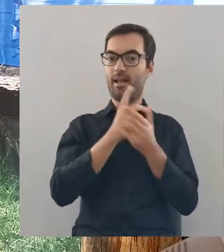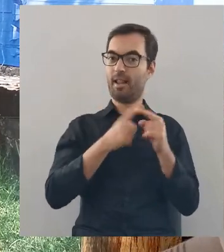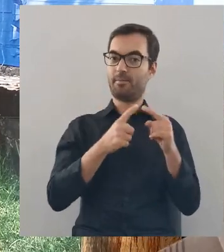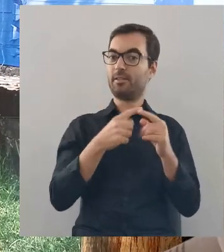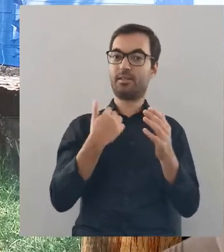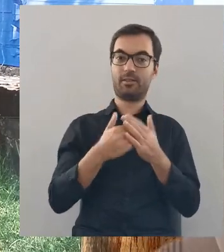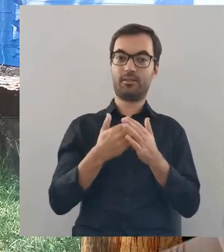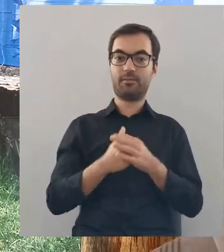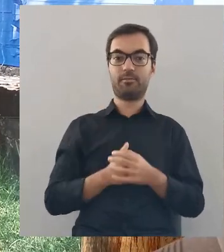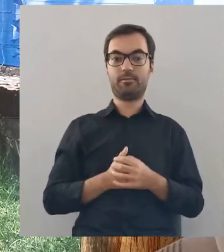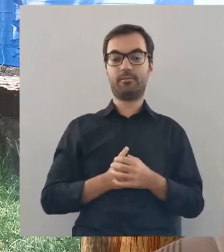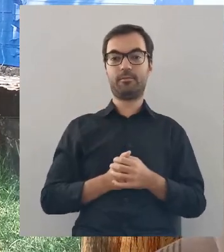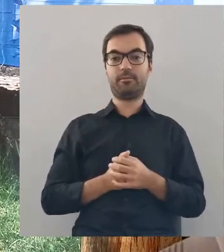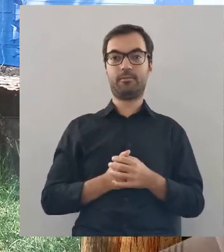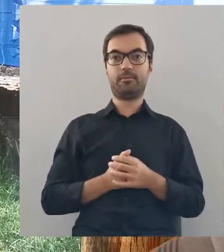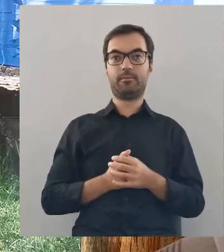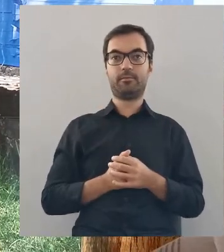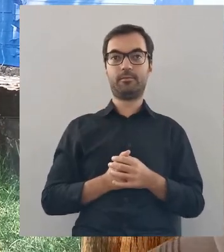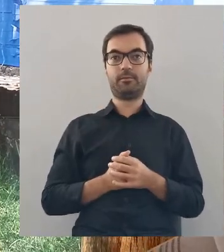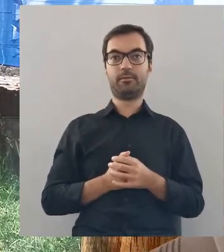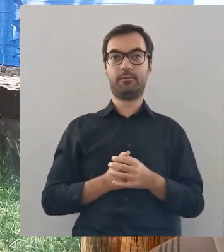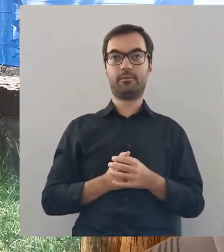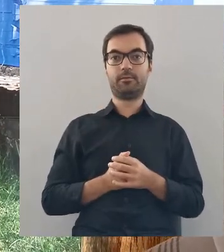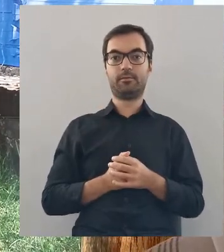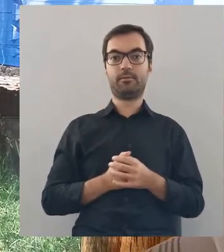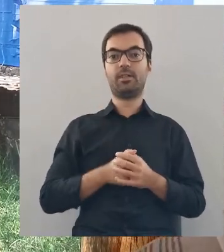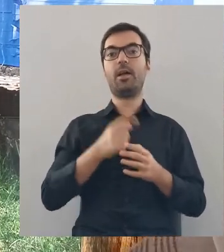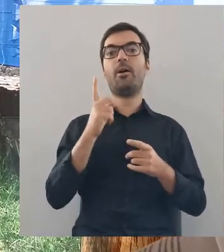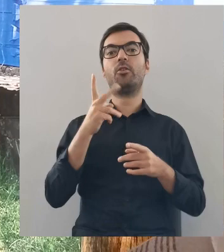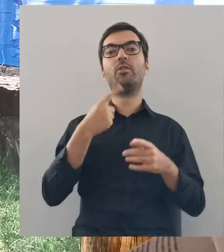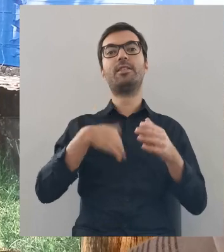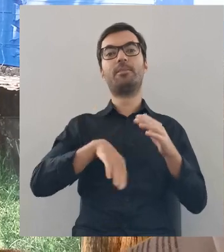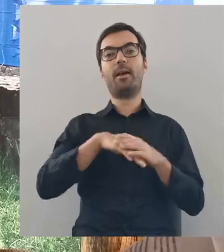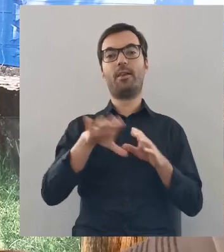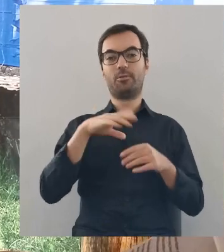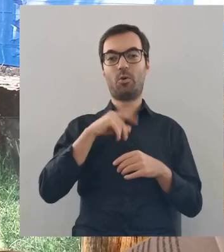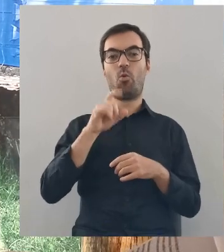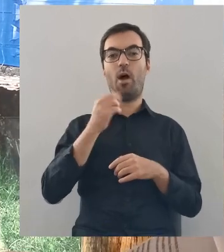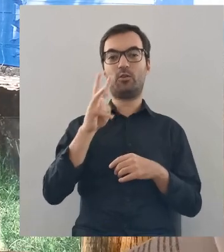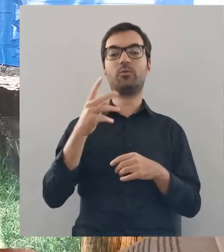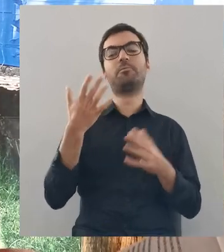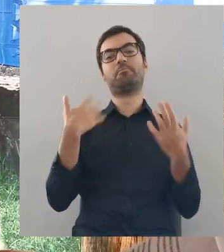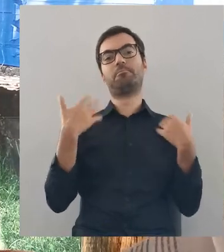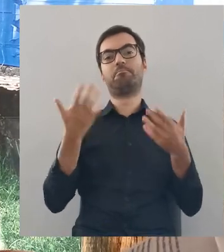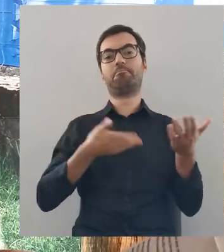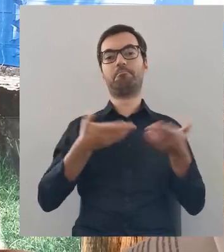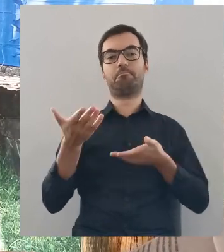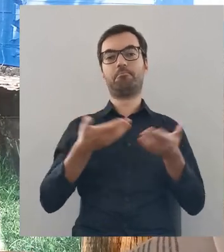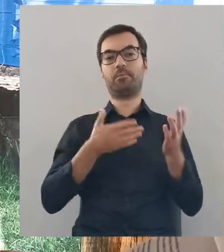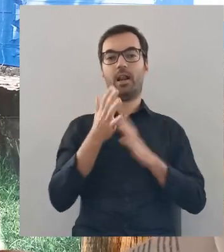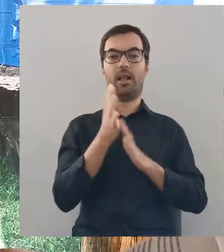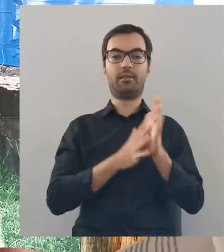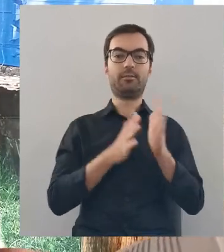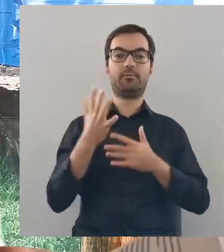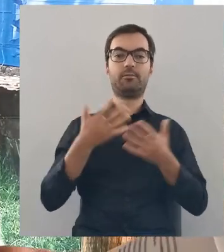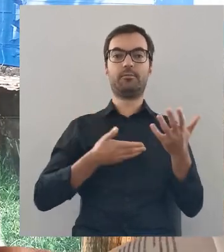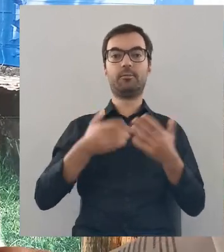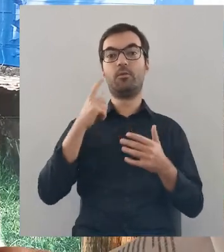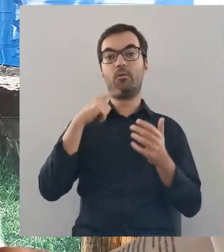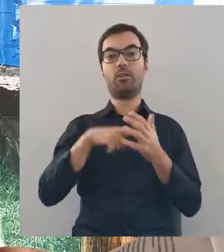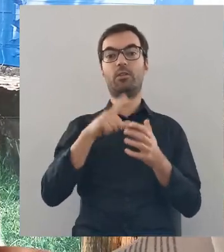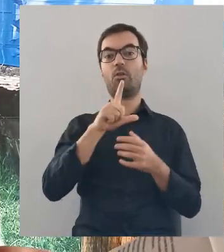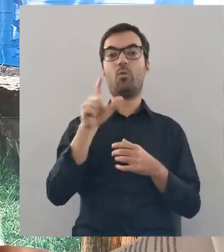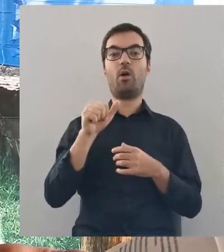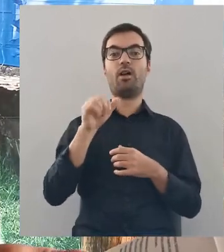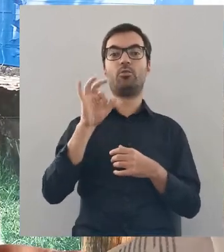pogański wątek, bo dziedziczka Łazowa wybrała się któregoś razu na spacer